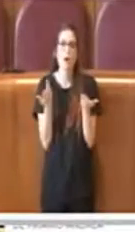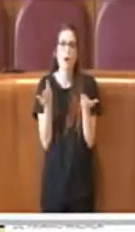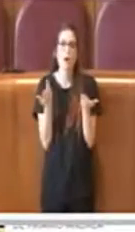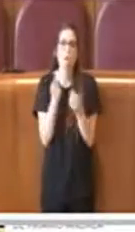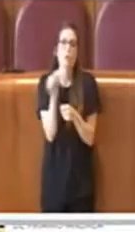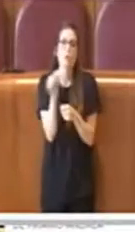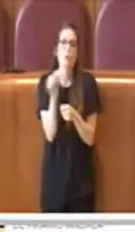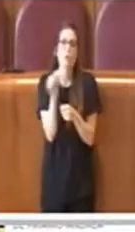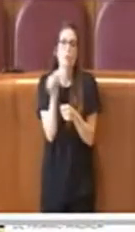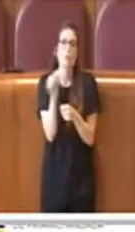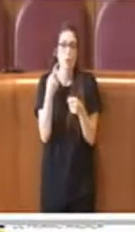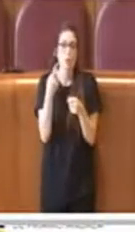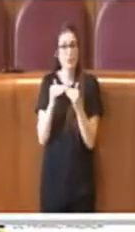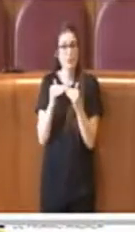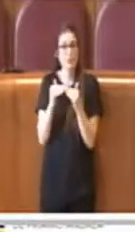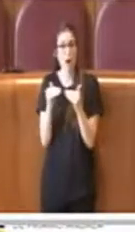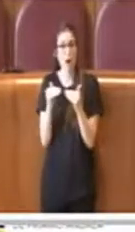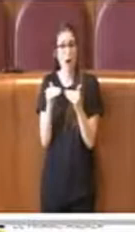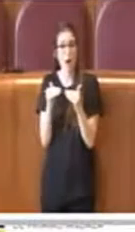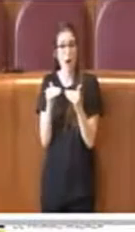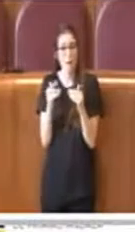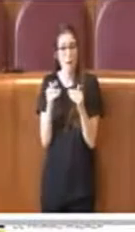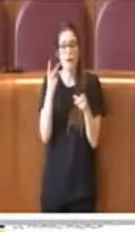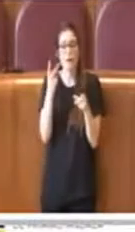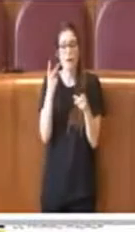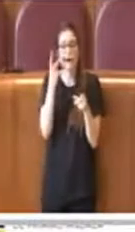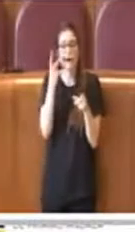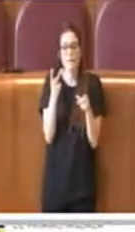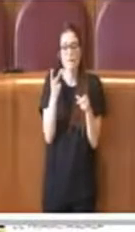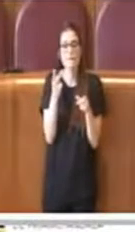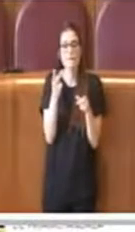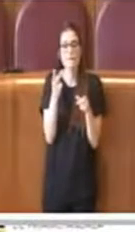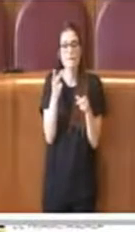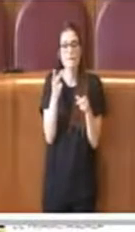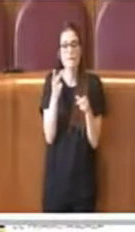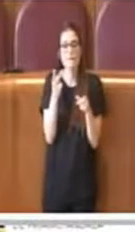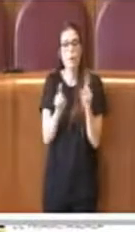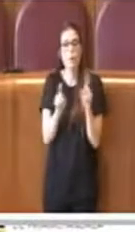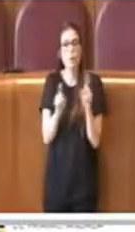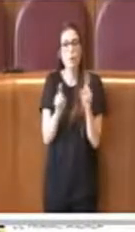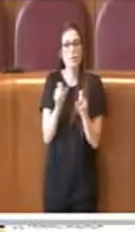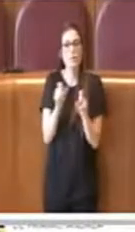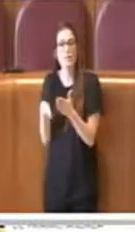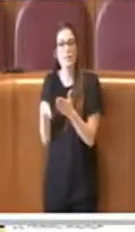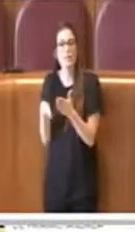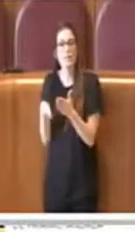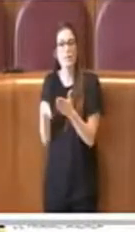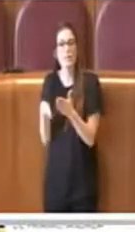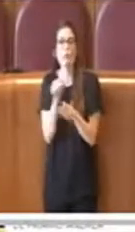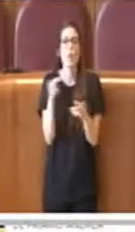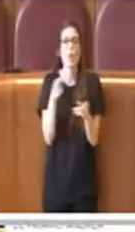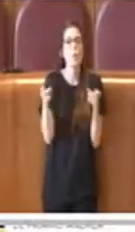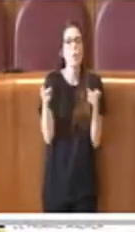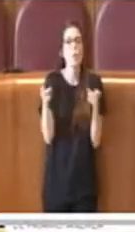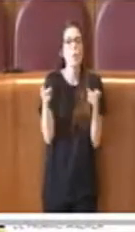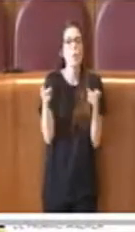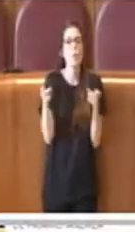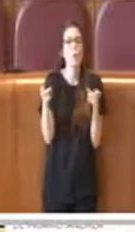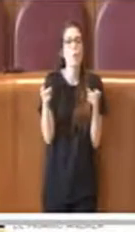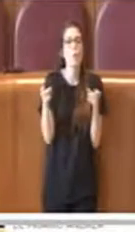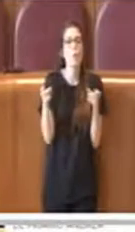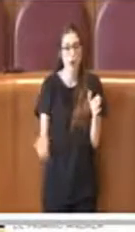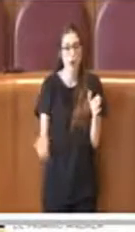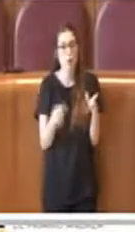diventa stabile nel momento in cui vengono verificati i requisiti, in quanto le iscrizioni sono aperte solo per un periodo dell'anno, allo scopo di